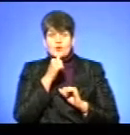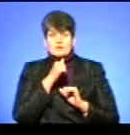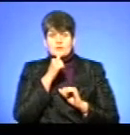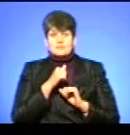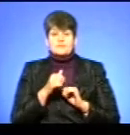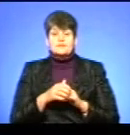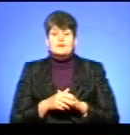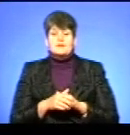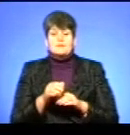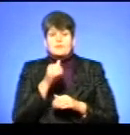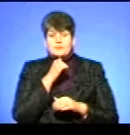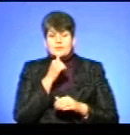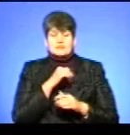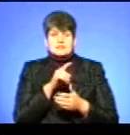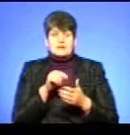відповісти на запитання.